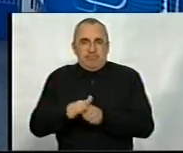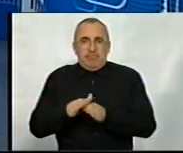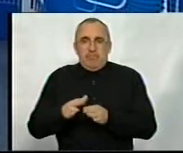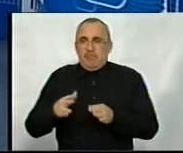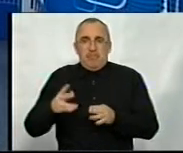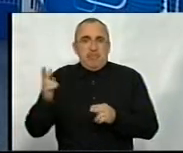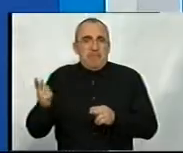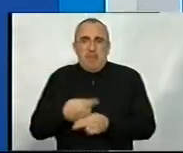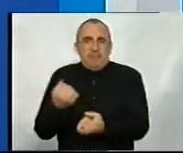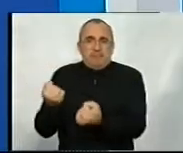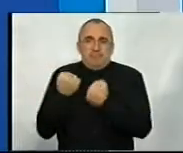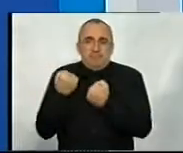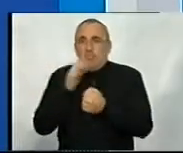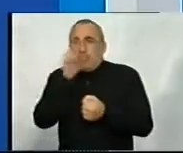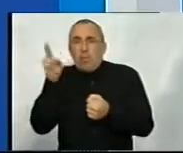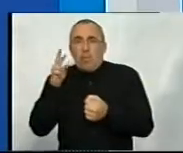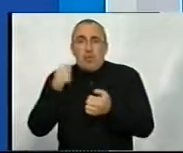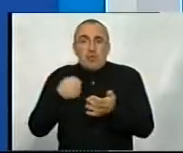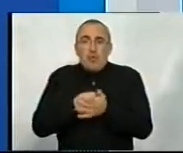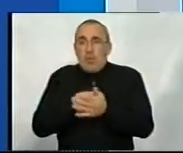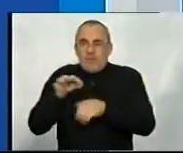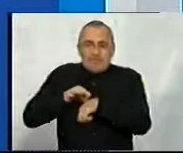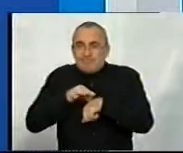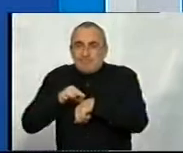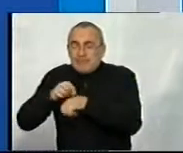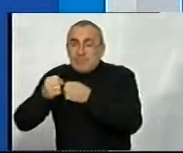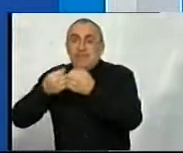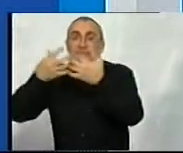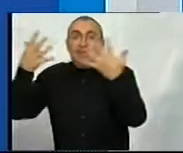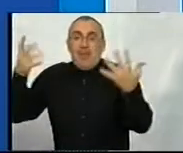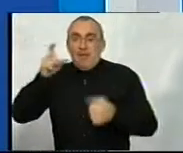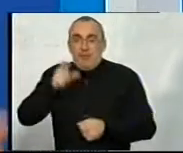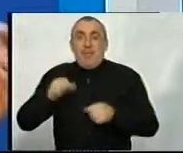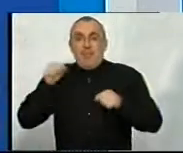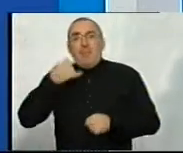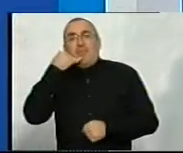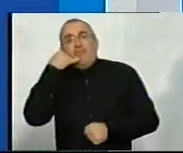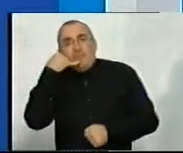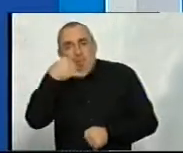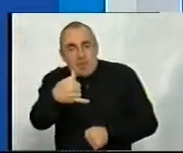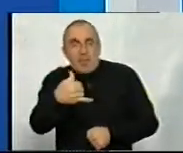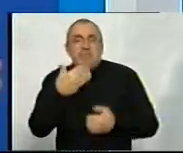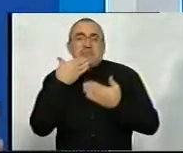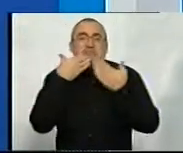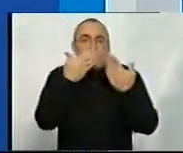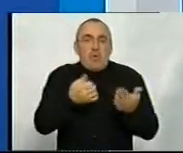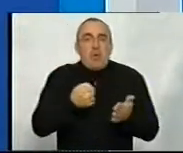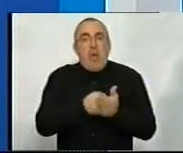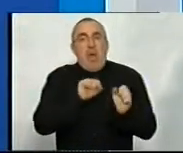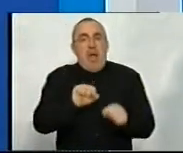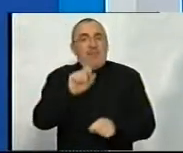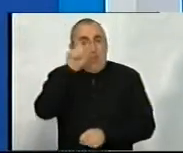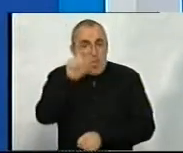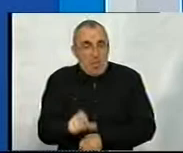вже знайшла цей шлях, і хтось її до світла все ж таки провів, і особа змогла подзвонити по телефону, звернутися до адвоката,